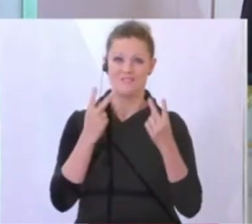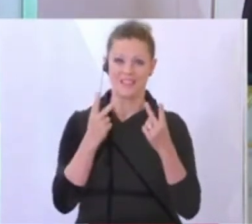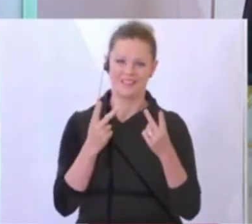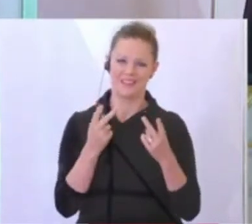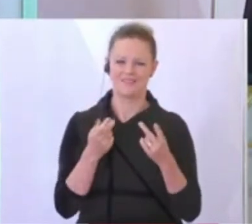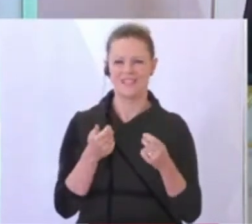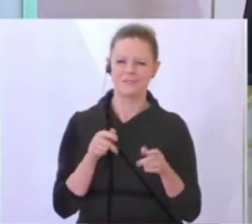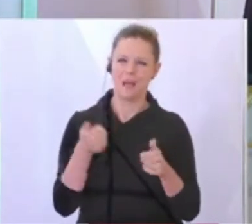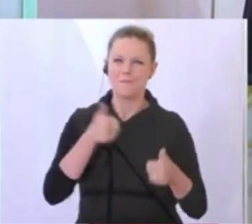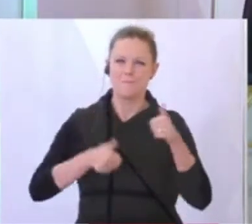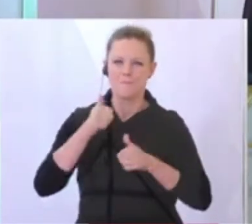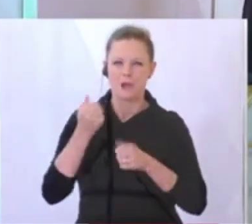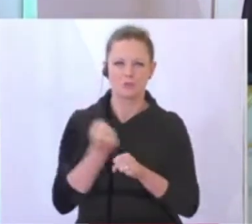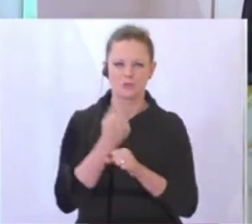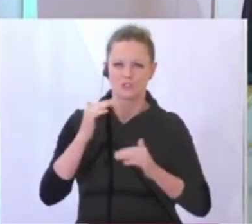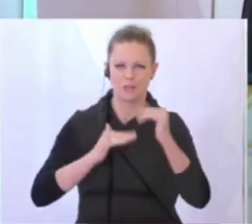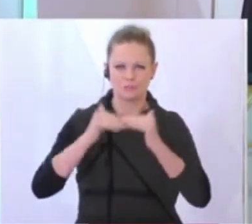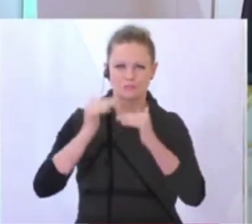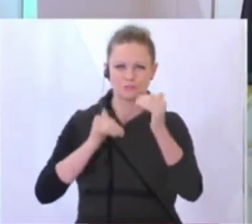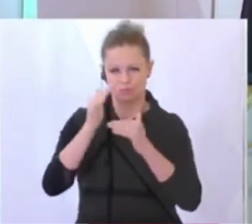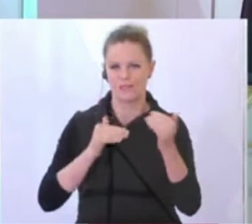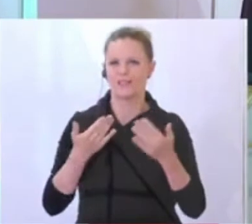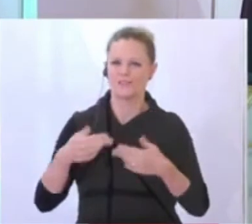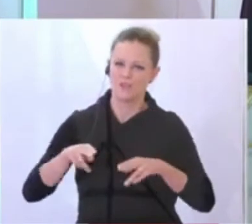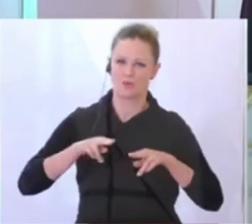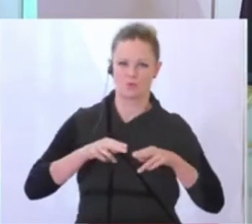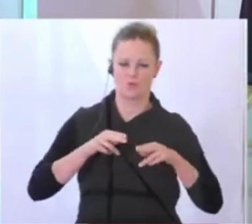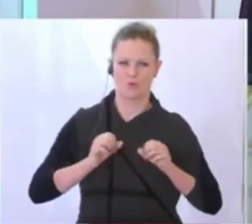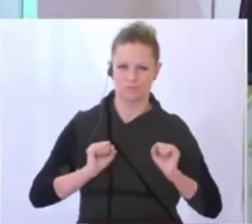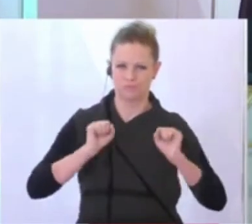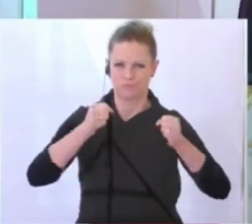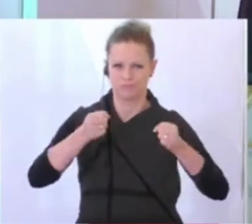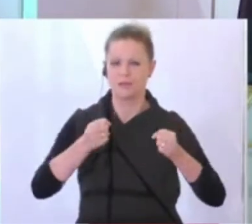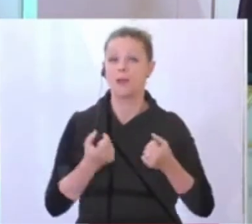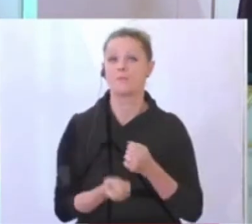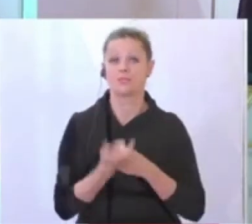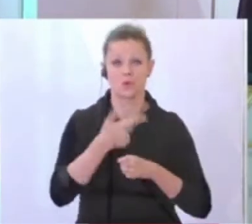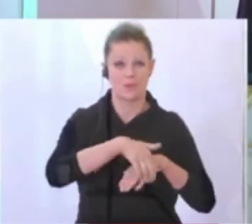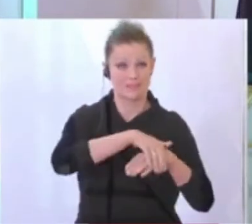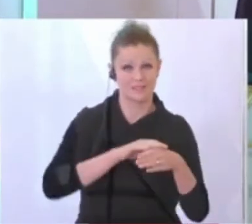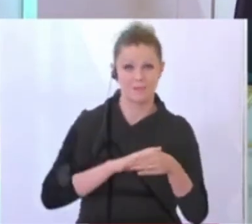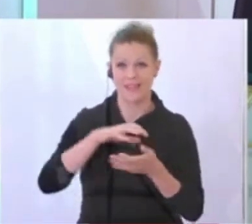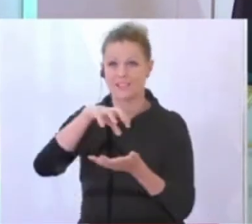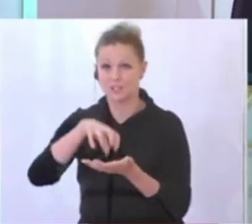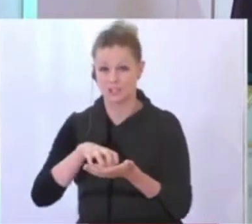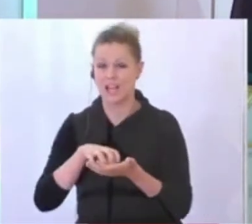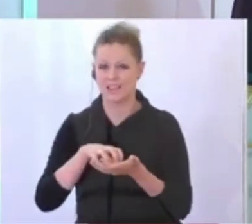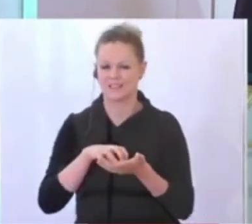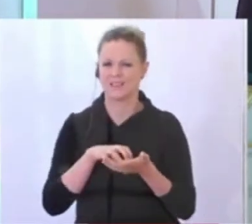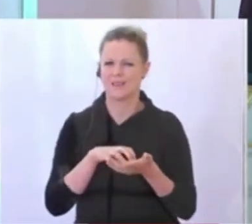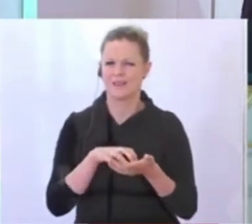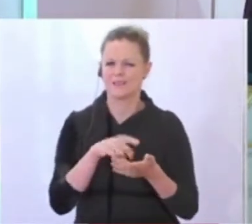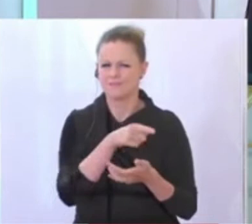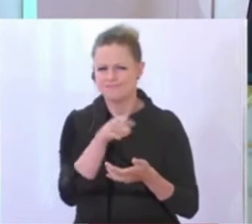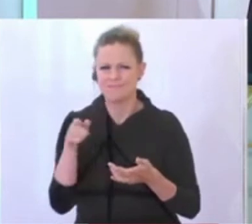Baustein für den Wiederaufschwung. Denn gerade in den Kommunen, in den Gemeinden und Städten passiert viel an